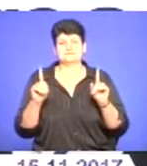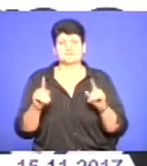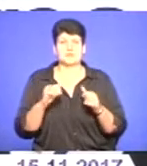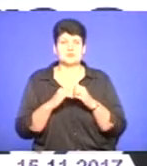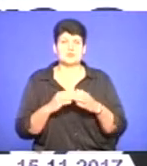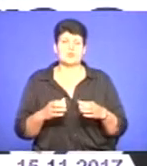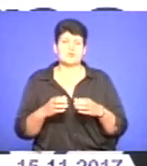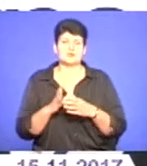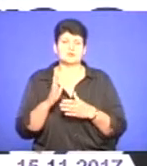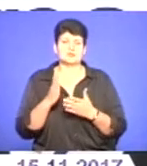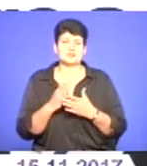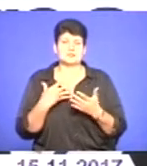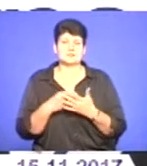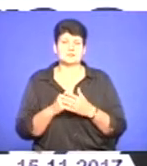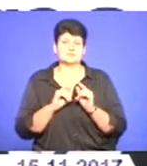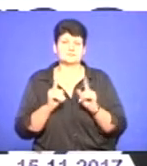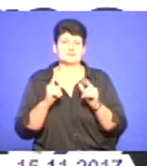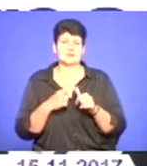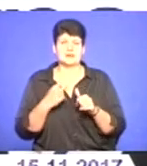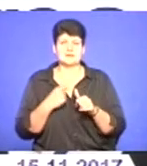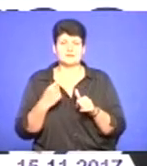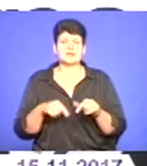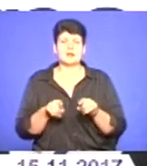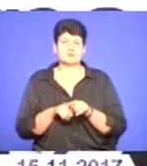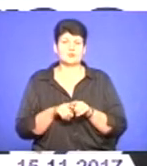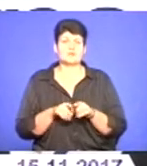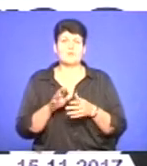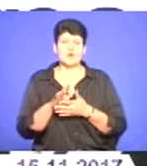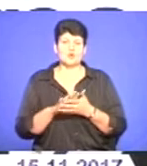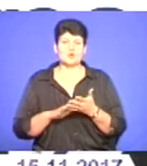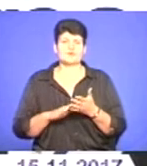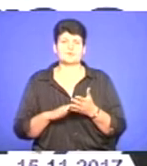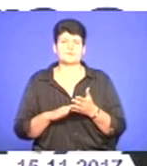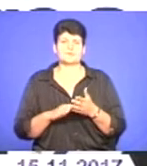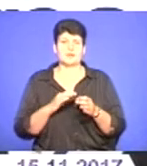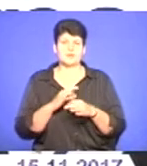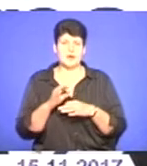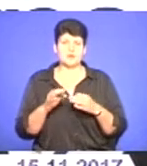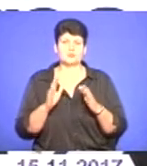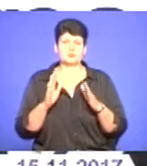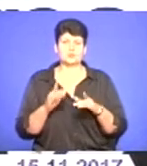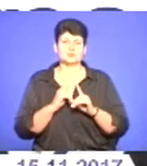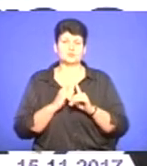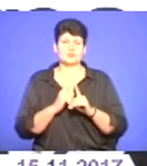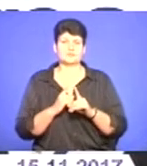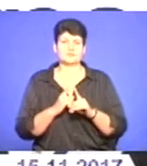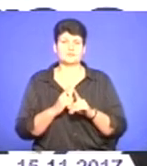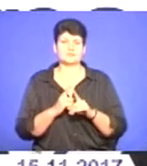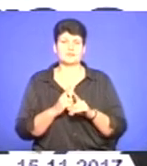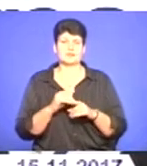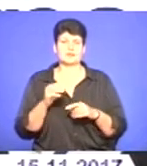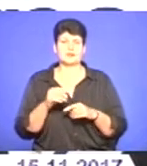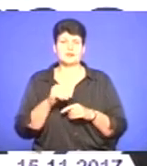кожна команда буде мати свою унікальну назву. І також впродовж цілого проєкту їх буде супроводжувати певний талісман,